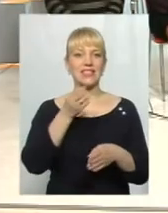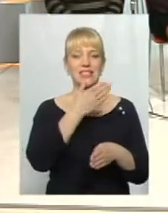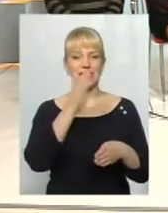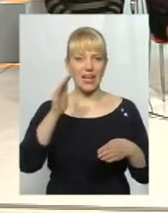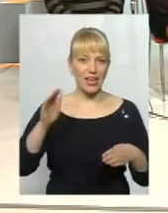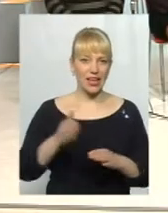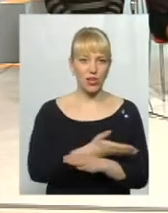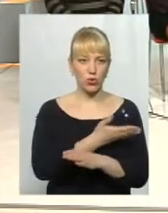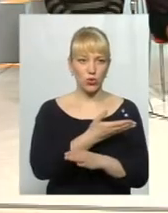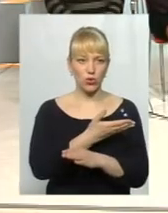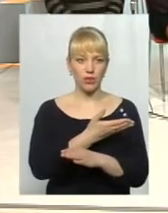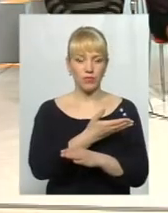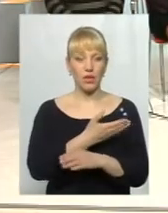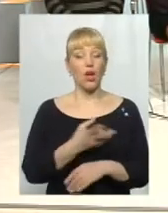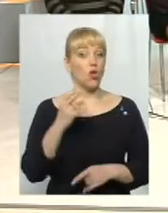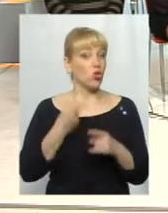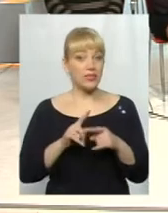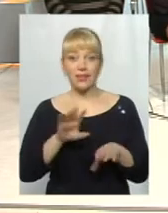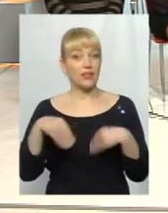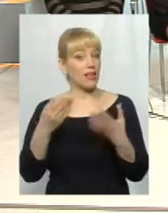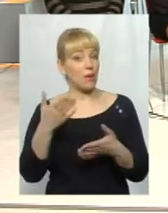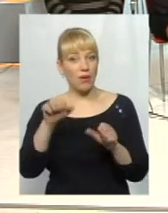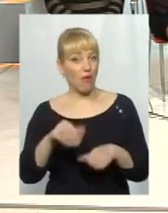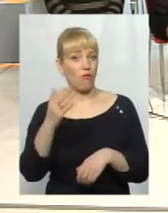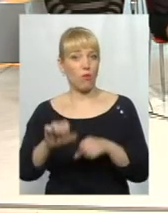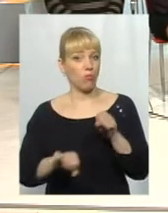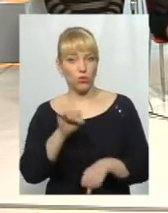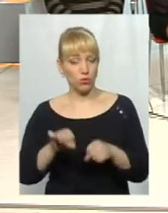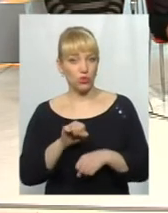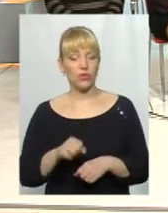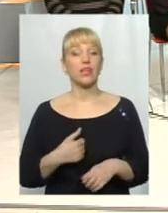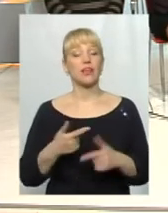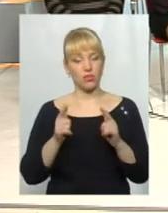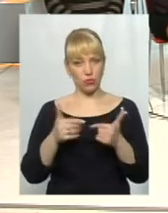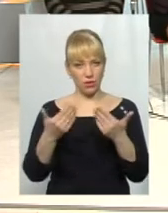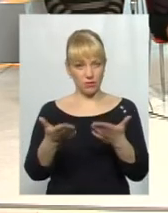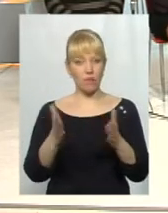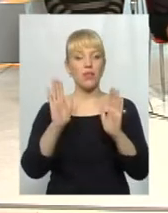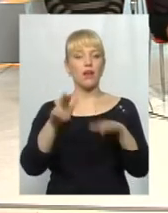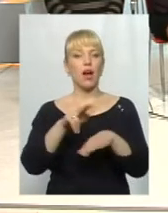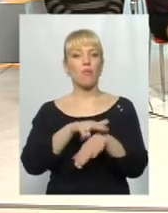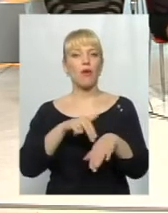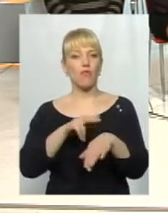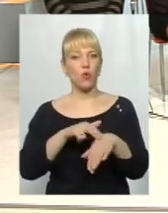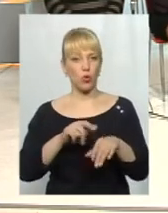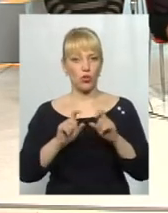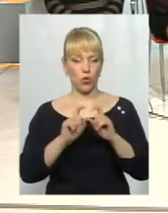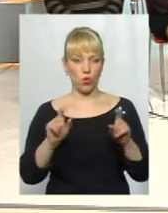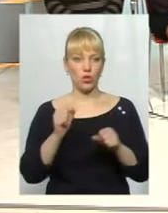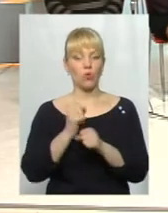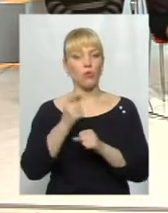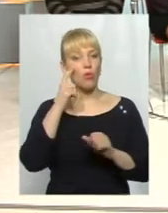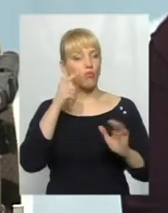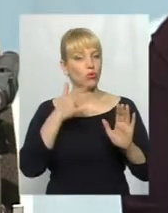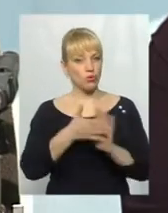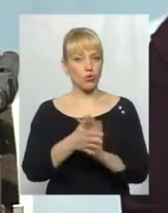порушувати закон. Абсолютно з вами погоджуюся. Так, як вже казав мій колега, нехай правоохоронні органи роблять прозору